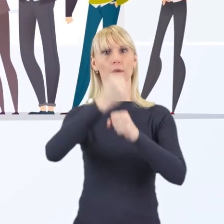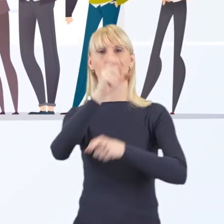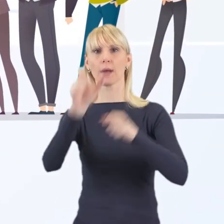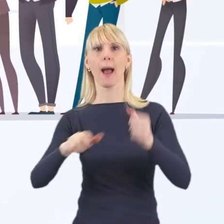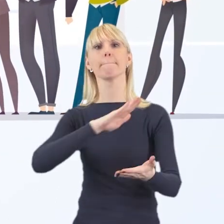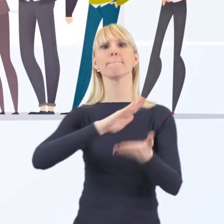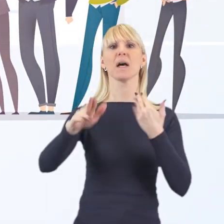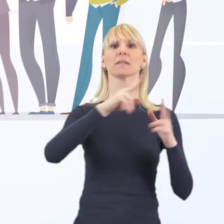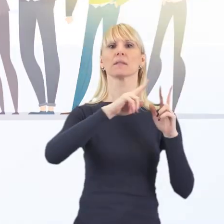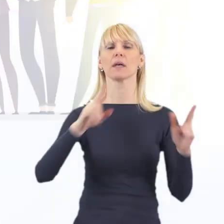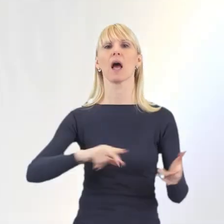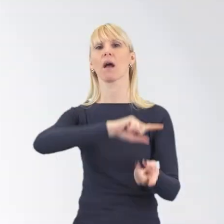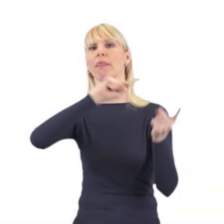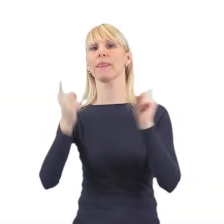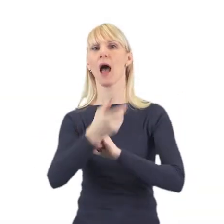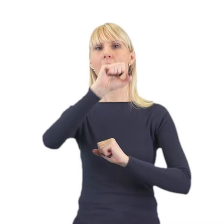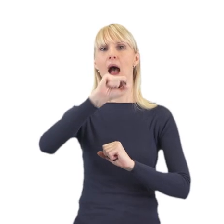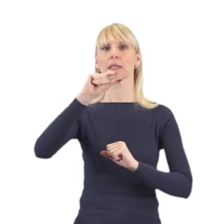Bez raka na ASAP.